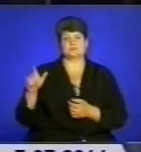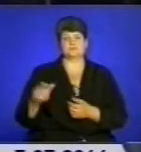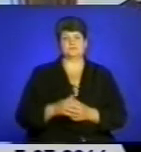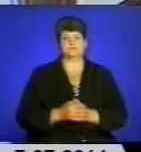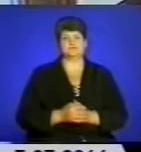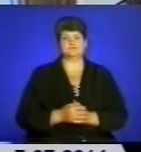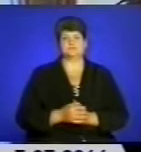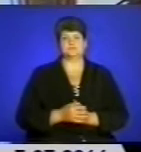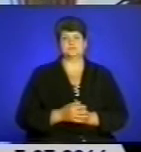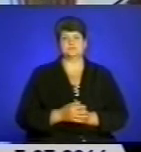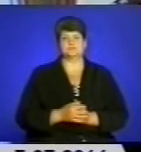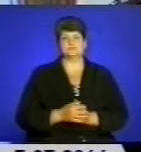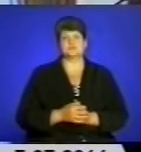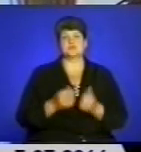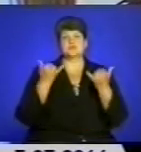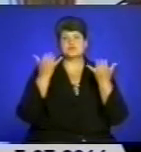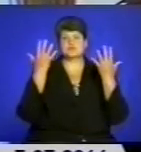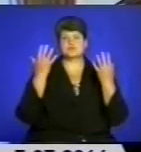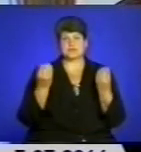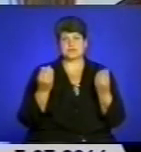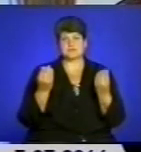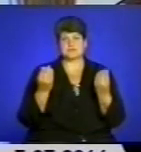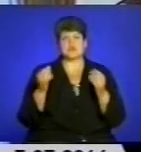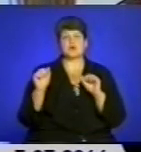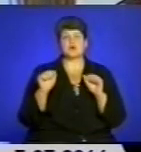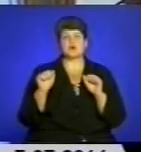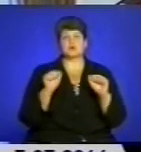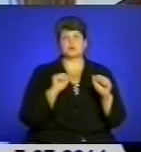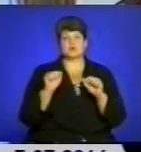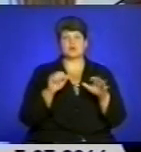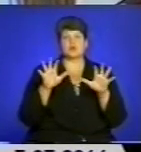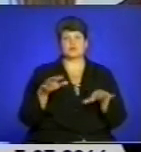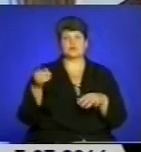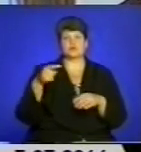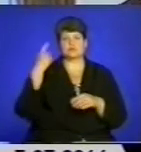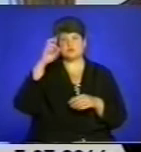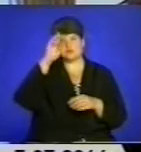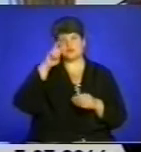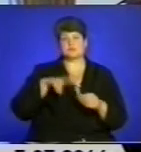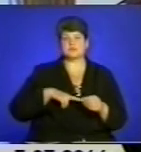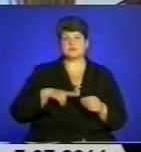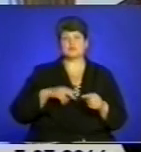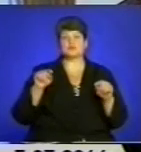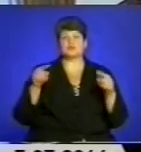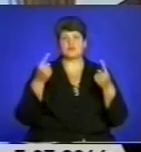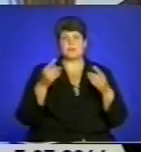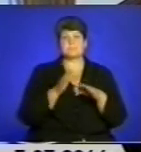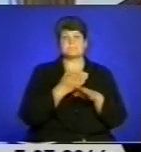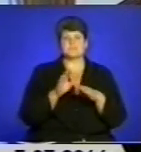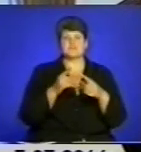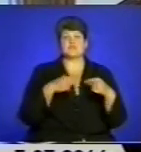На сьогоднішній день розпоряджуємо голови Тернопільської обласної державної адміністрації створений міжвідночий